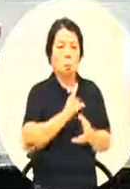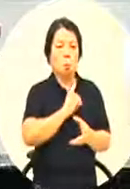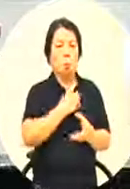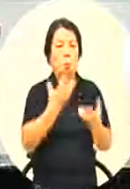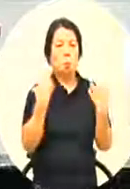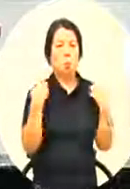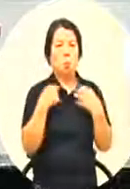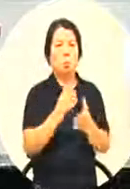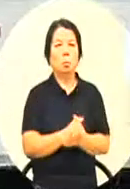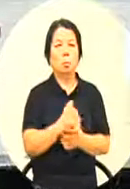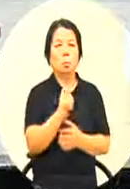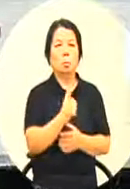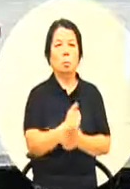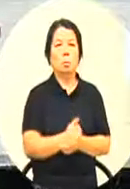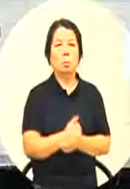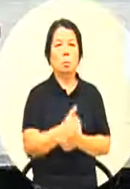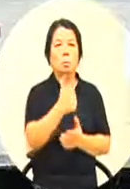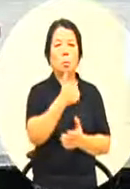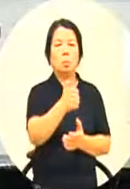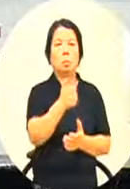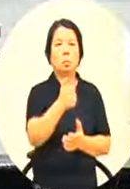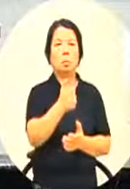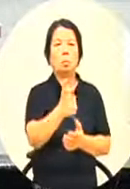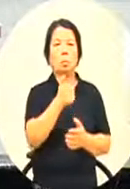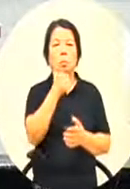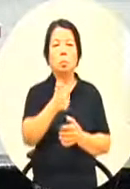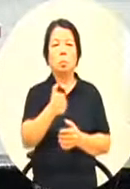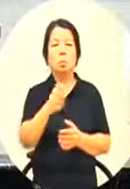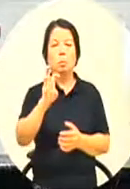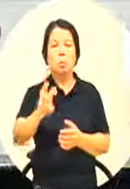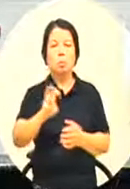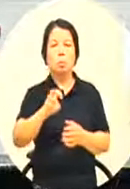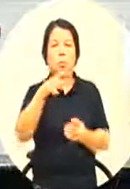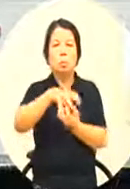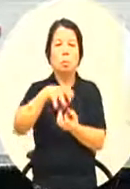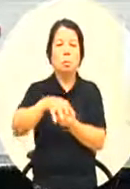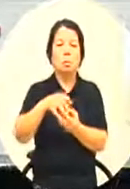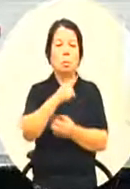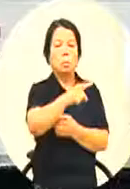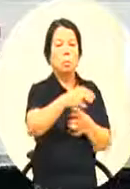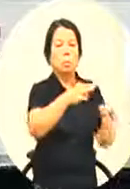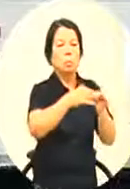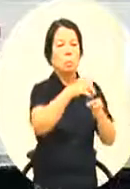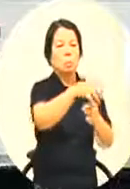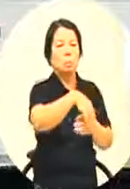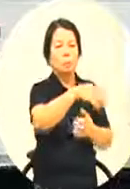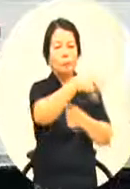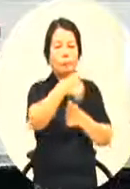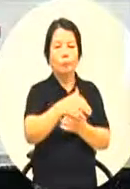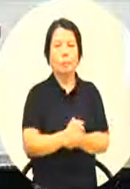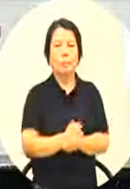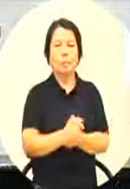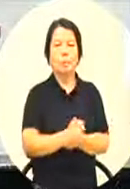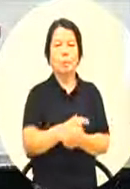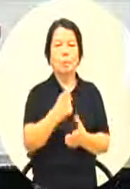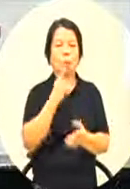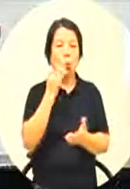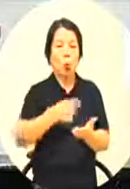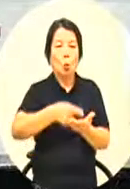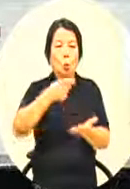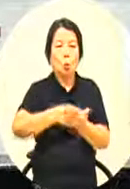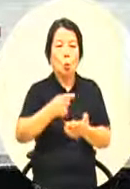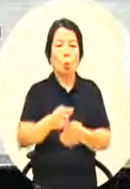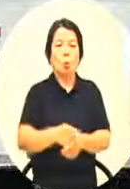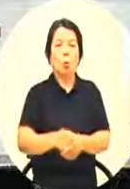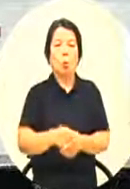差不多五十个或者是三十个便当跟一个电教要不然你一次叫他出一